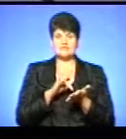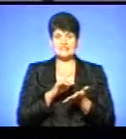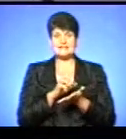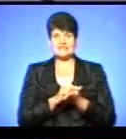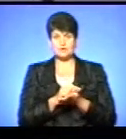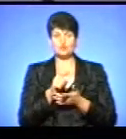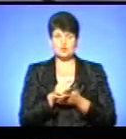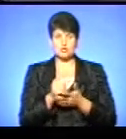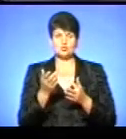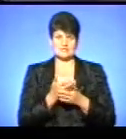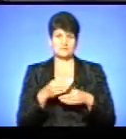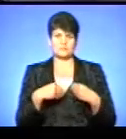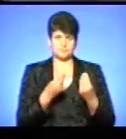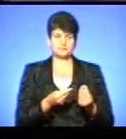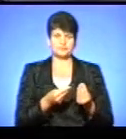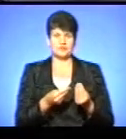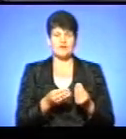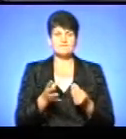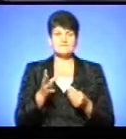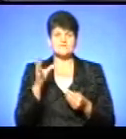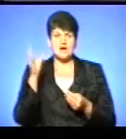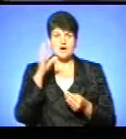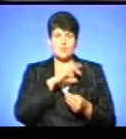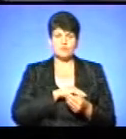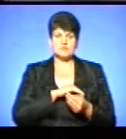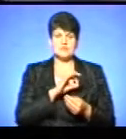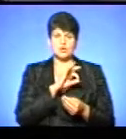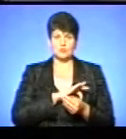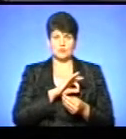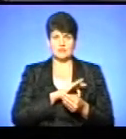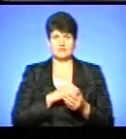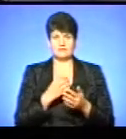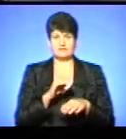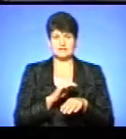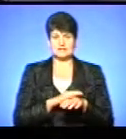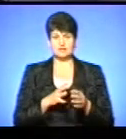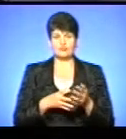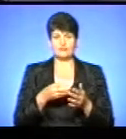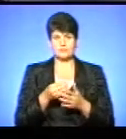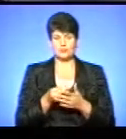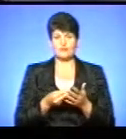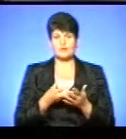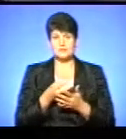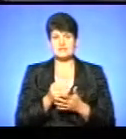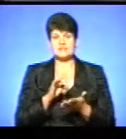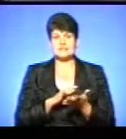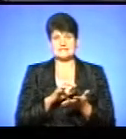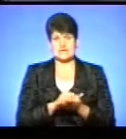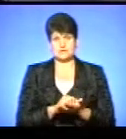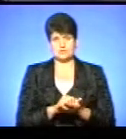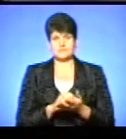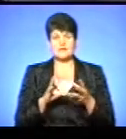тоді субсидія призначається. І враховується дохід фактичного виплату, яка виплачує центр зайнятості.